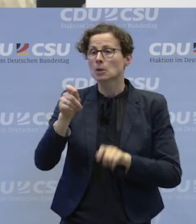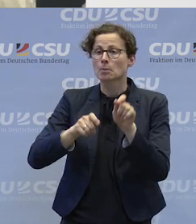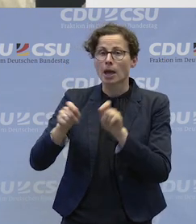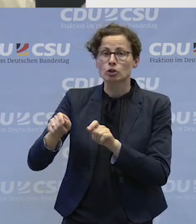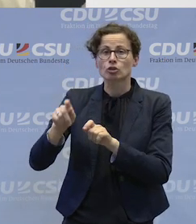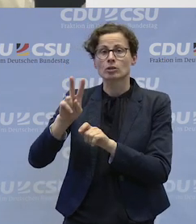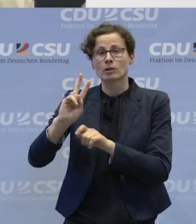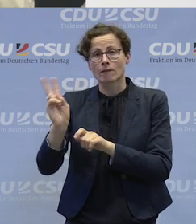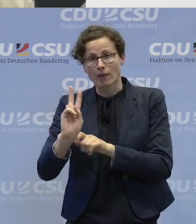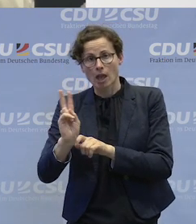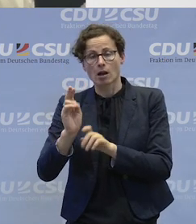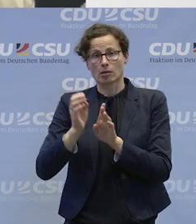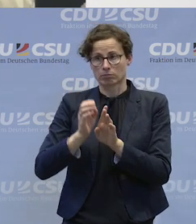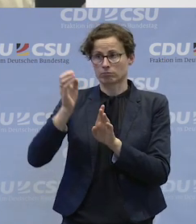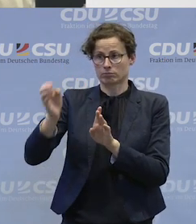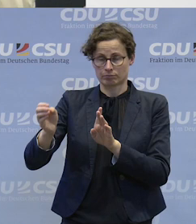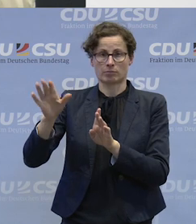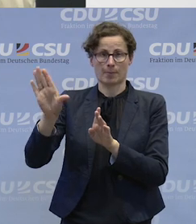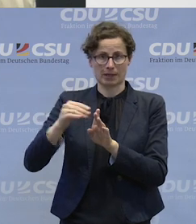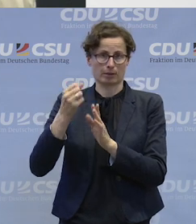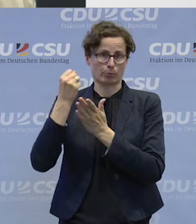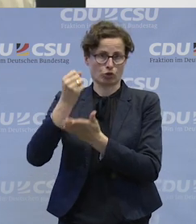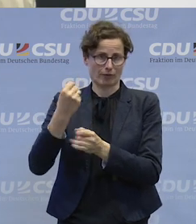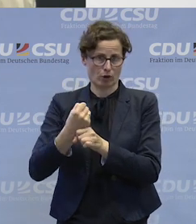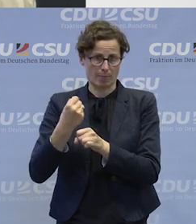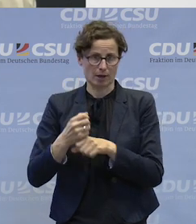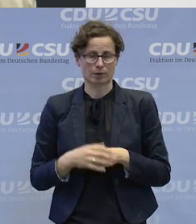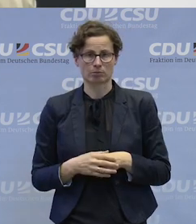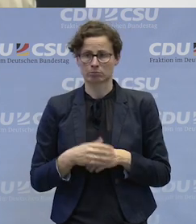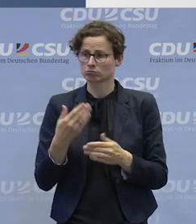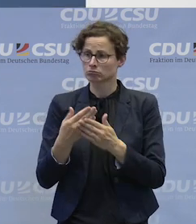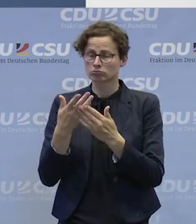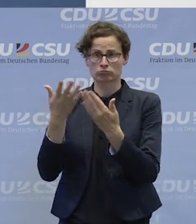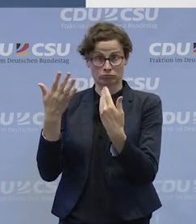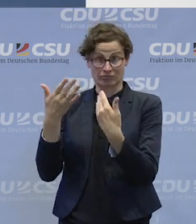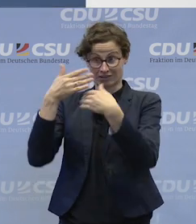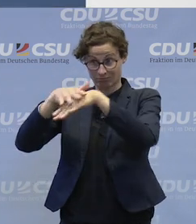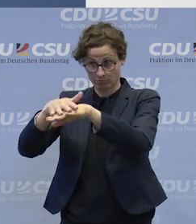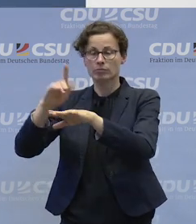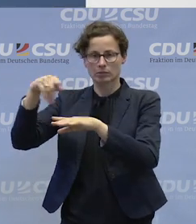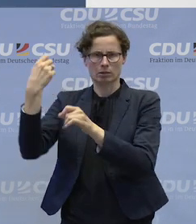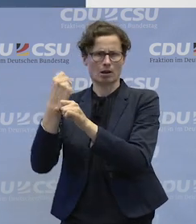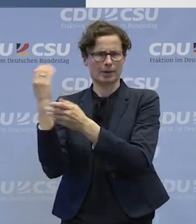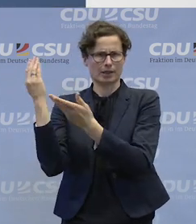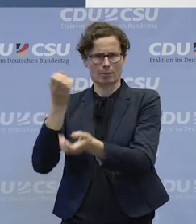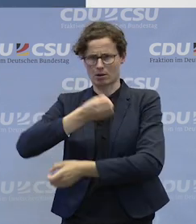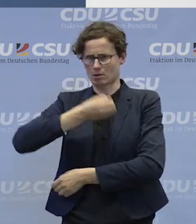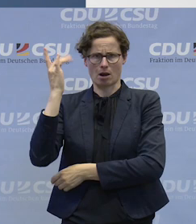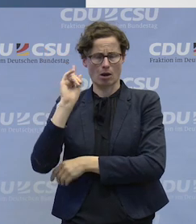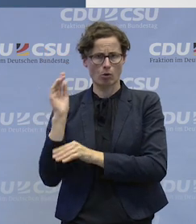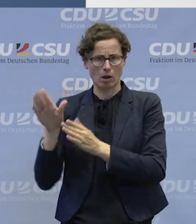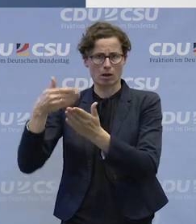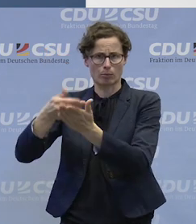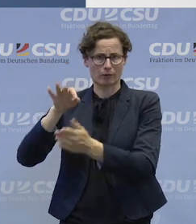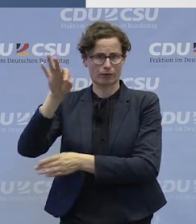Budgetarbeitsplätzen integriert, die kriegen wunderbare, tolle Fortbildung vom Arbeitgeber, sogar sehr teure im Bereich